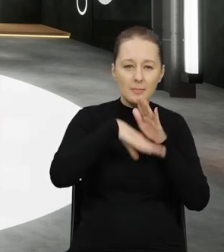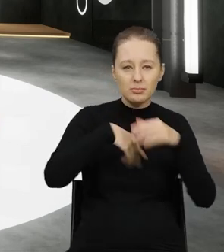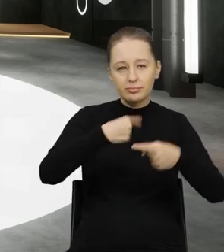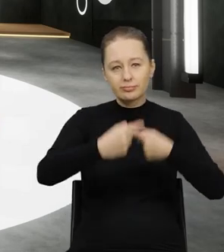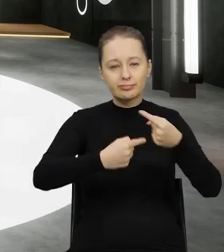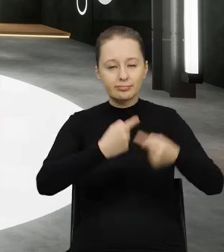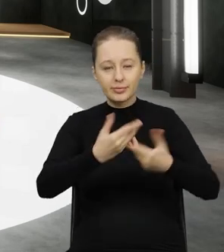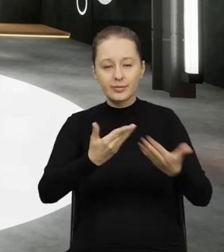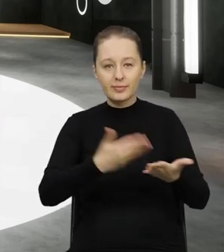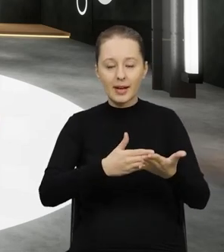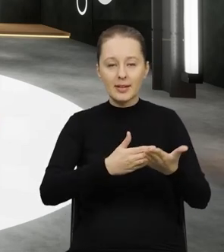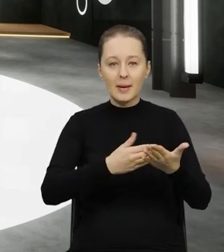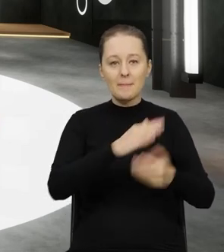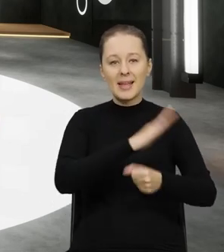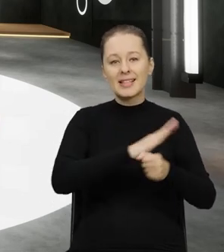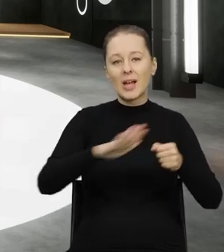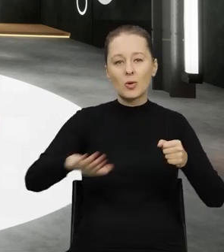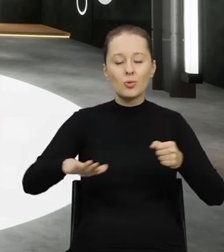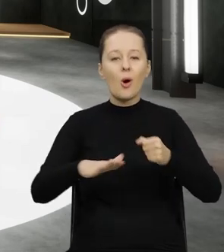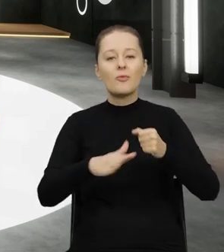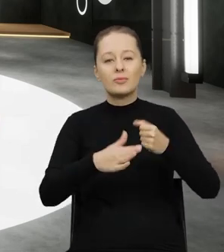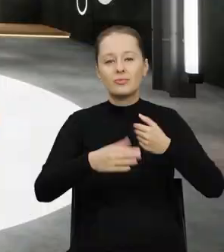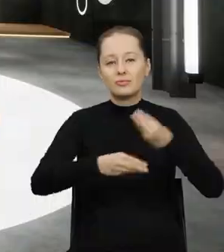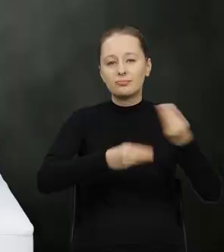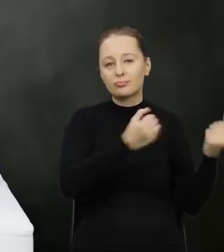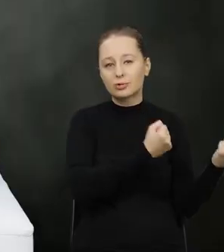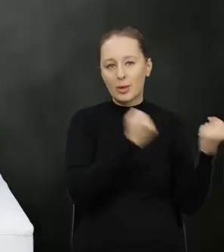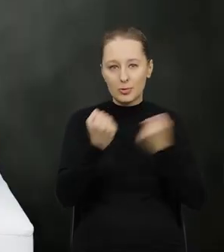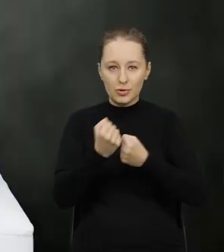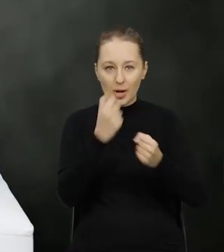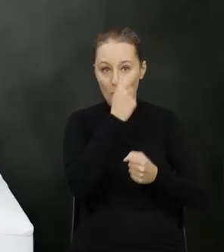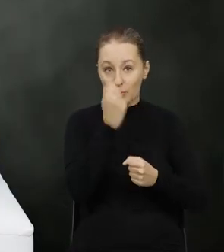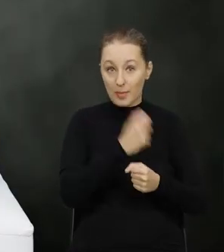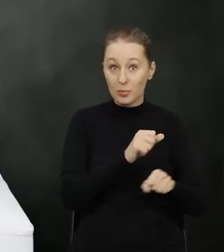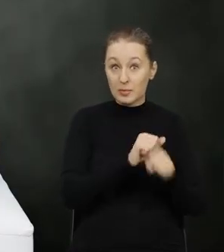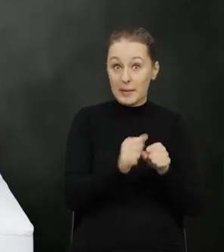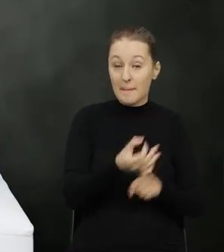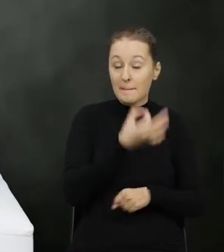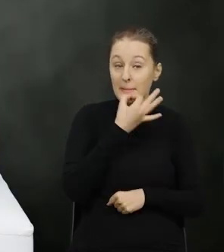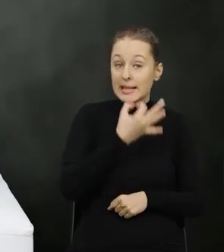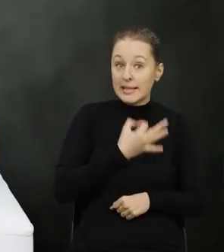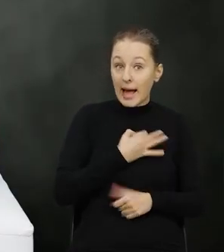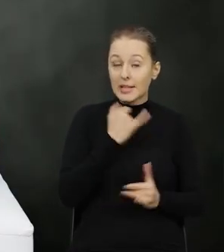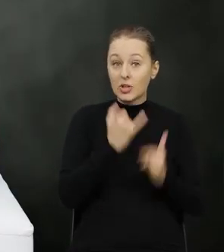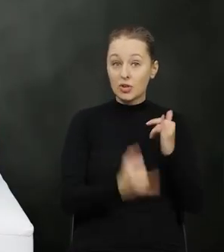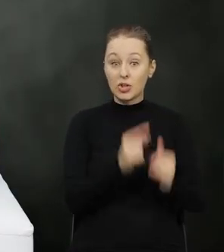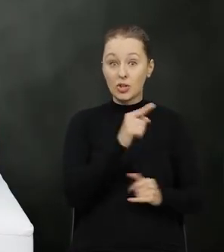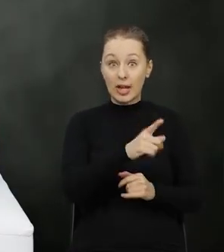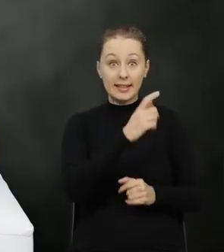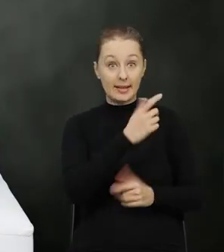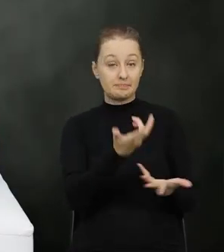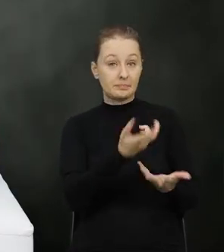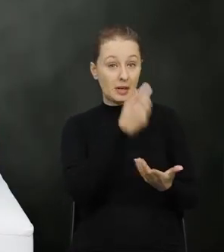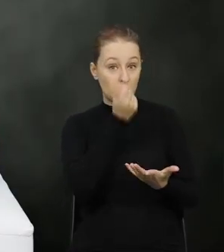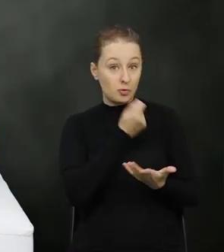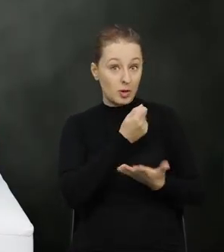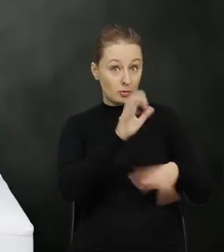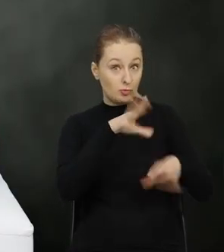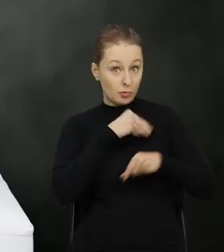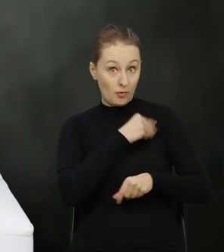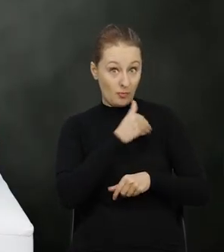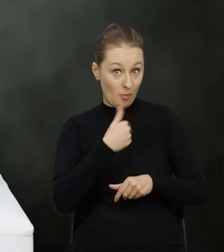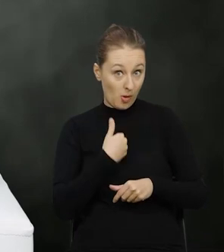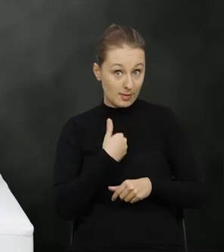związanych z międzynarodowym przemieszczaniem odpadów. Bo rodzi się pytanie, że jeśli te odpady mają pojawić się w naszym